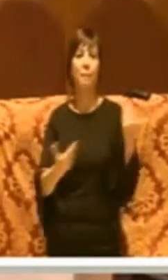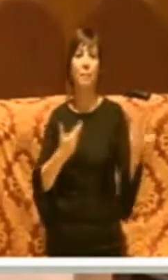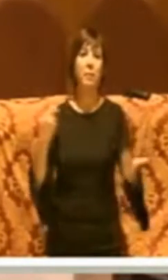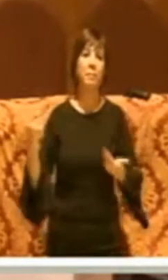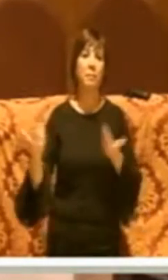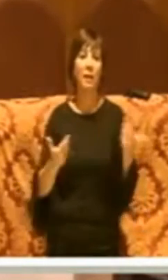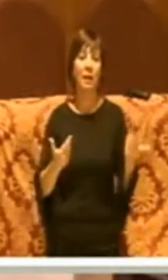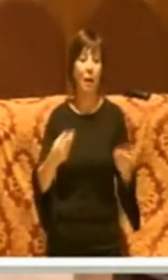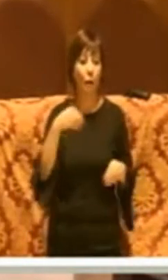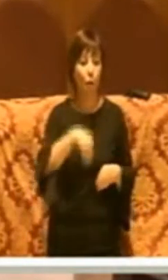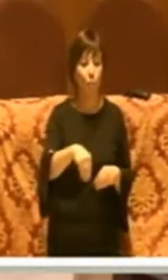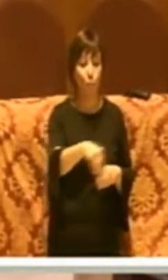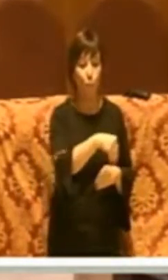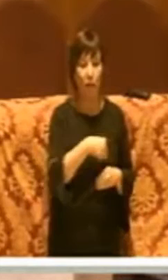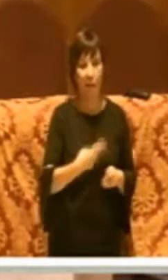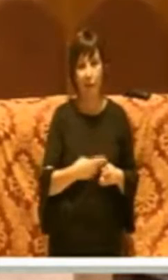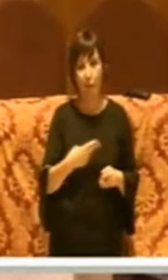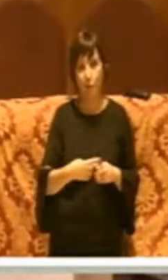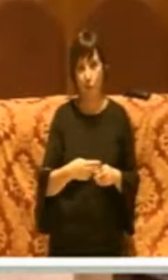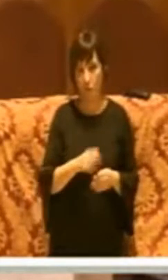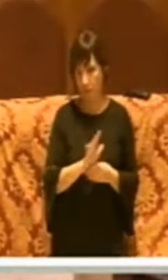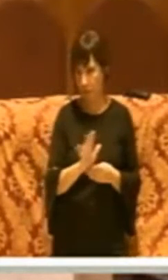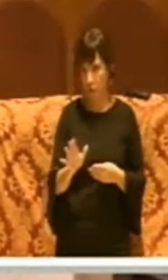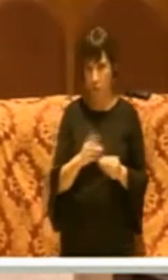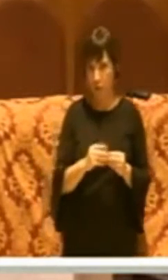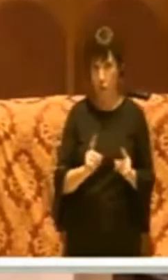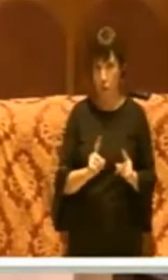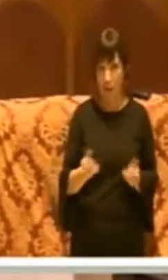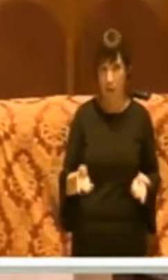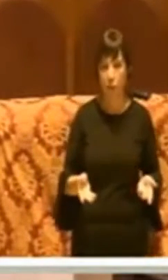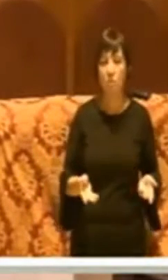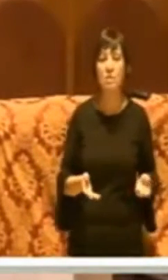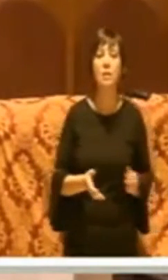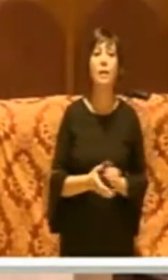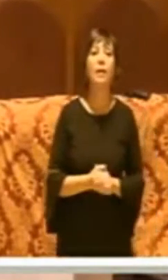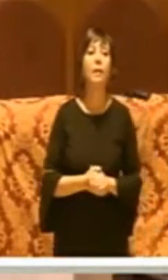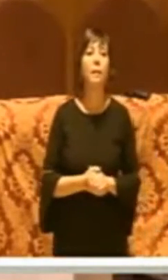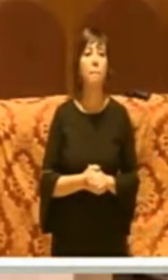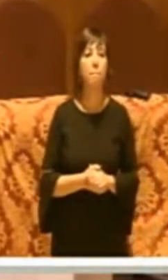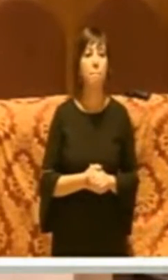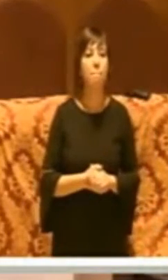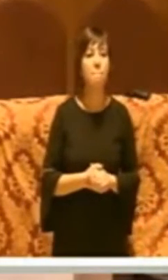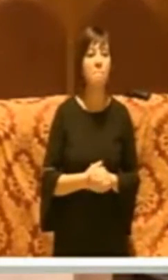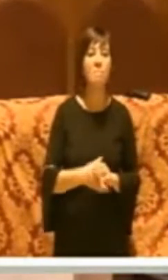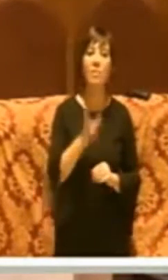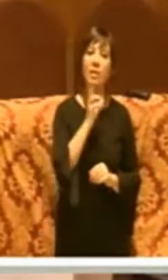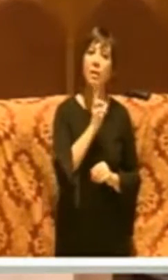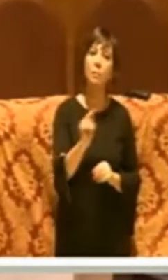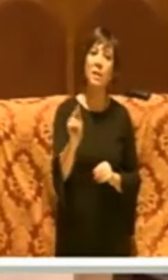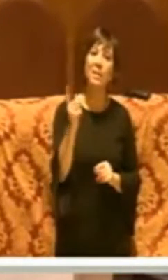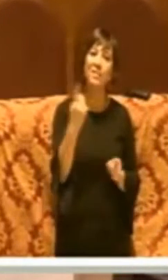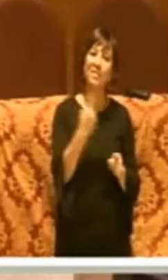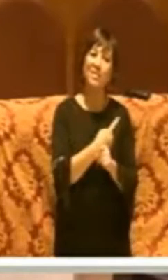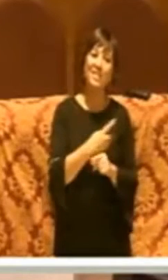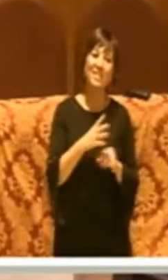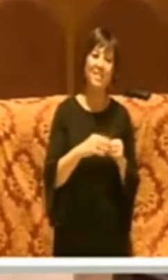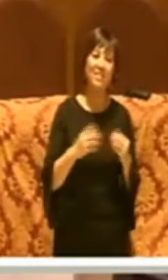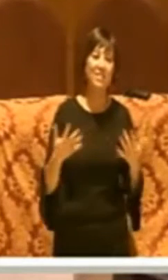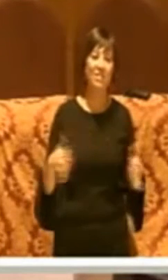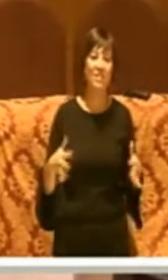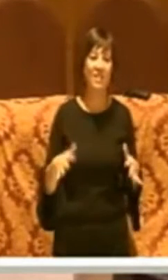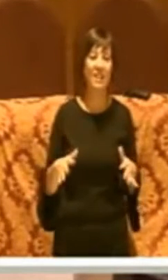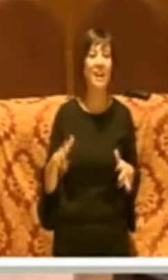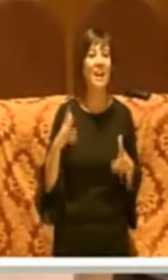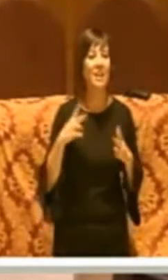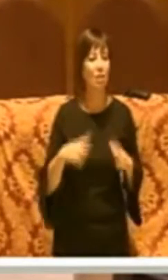di buche a Roma e vi ho dimostrato che non è così ma parliamo invece di quello che è stato fatto è chiaro che è